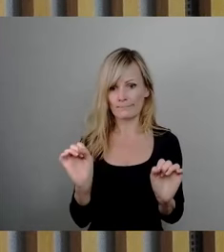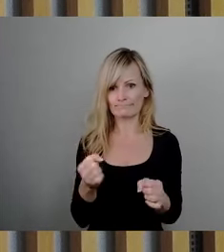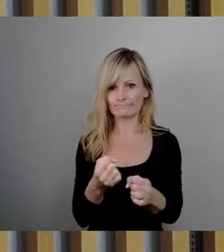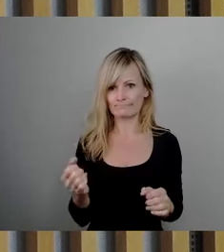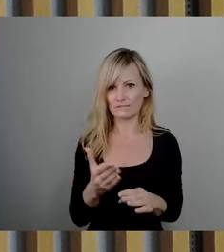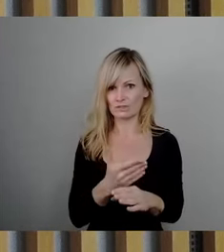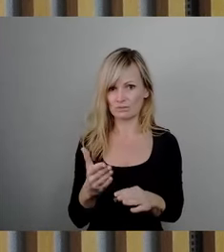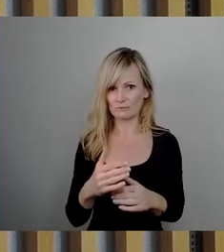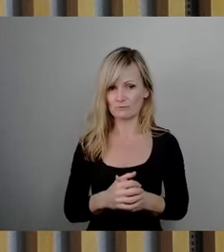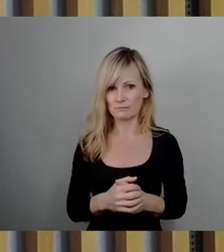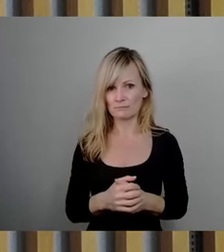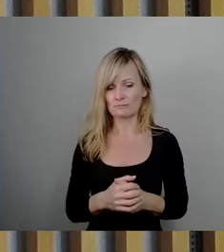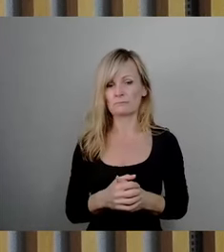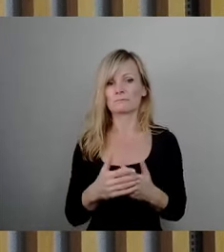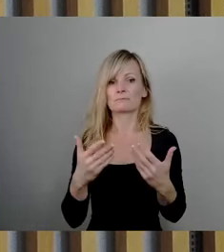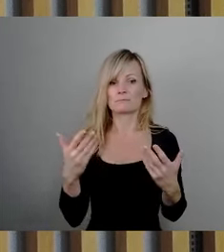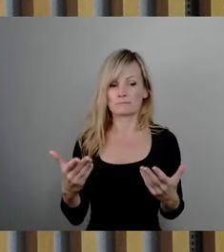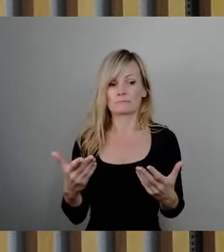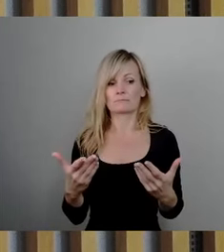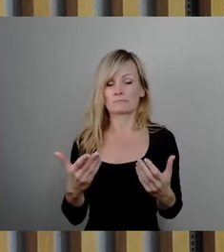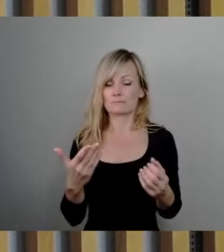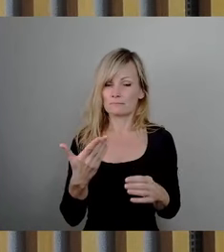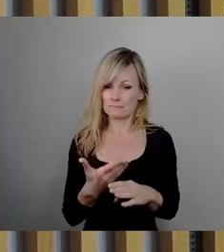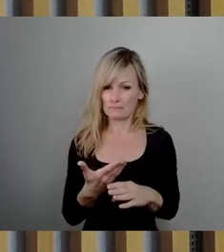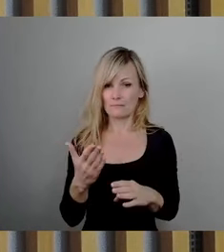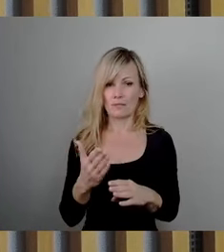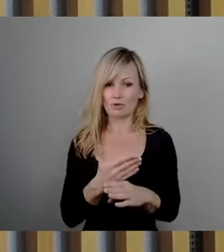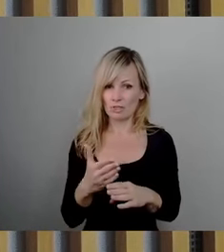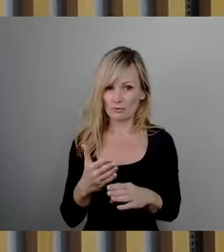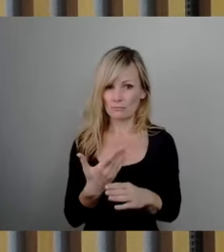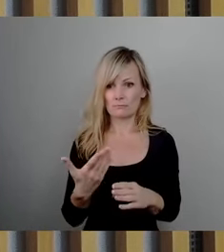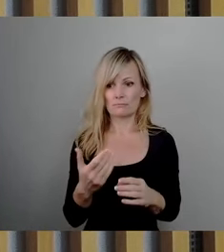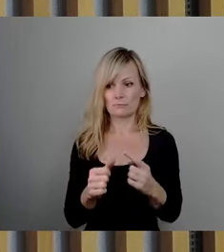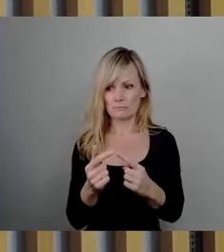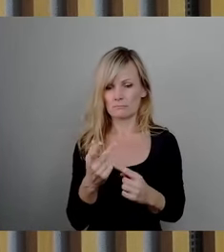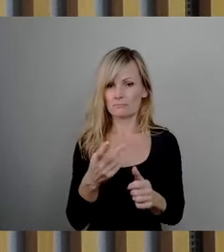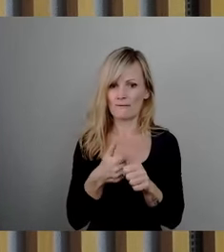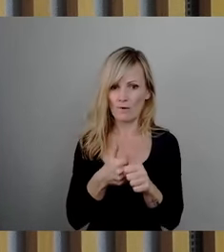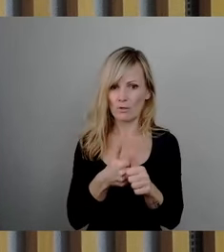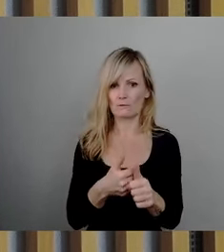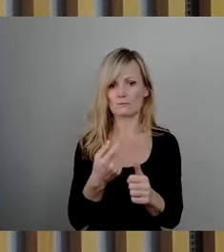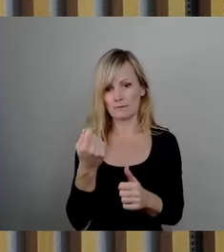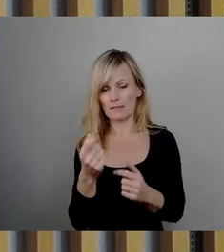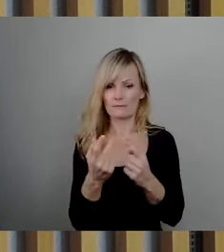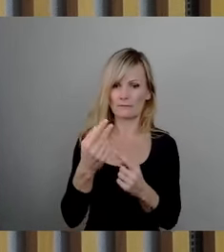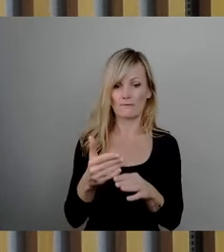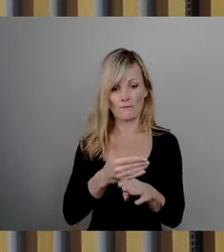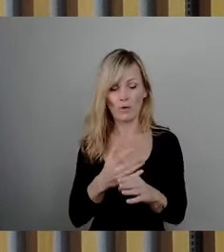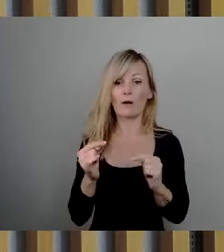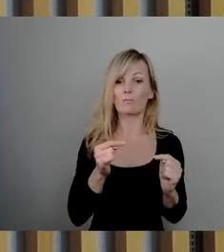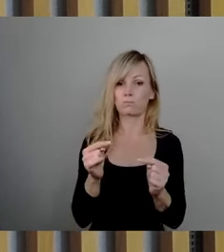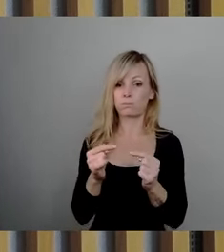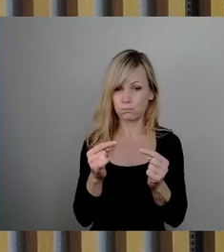mit den entsprechenden weitreichenden Folgen bedarf ja auch der entsprechenden Diskussion, die auch entsprechend